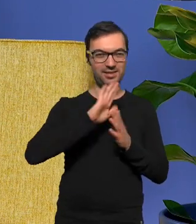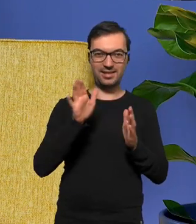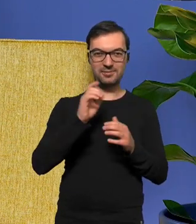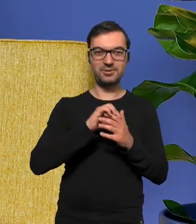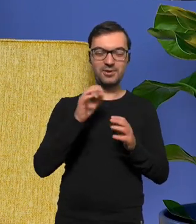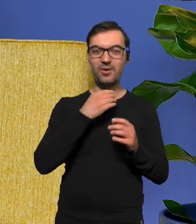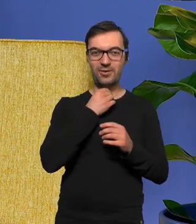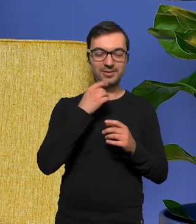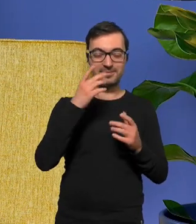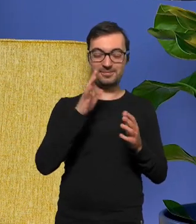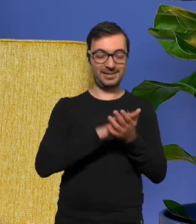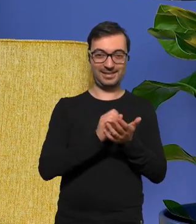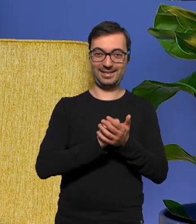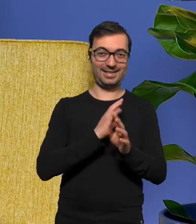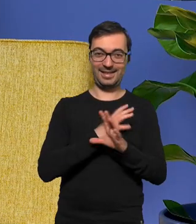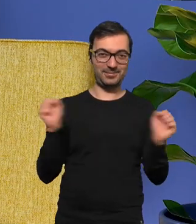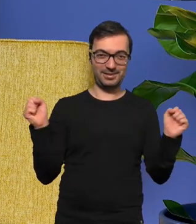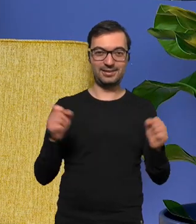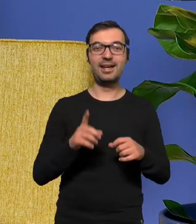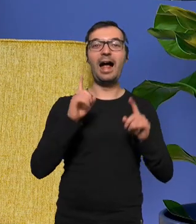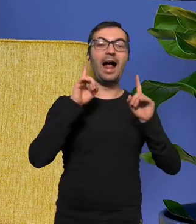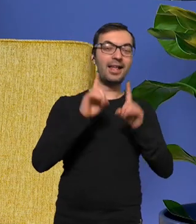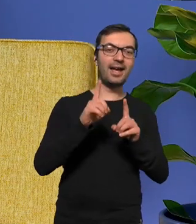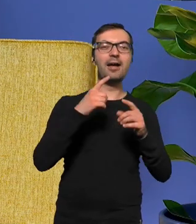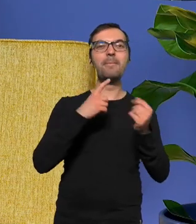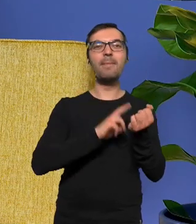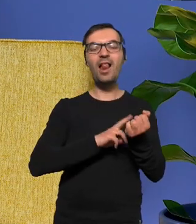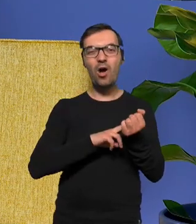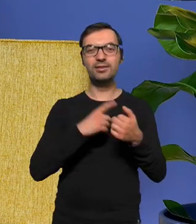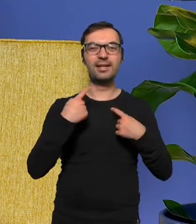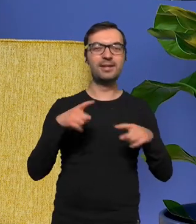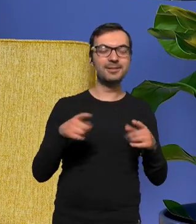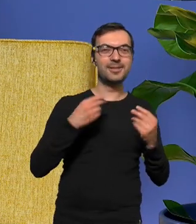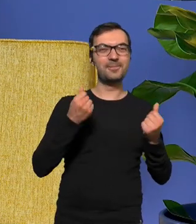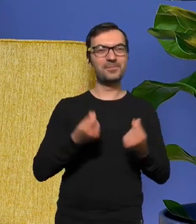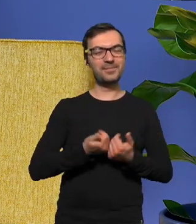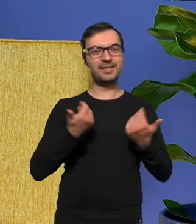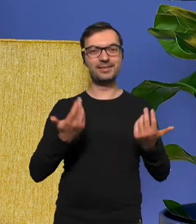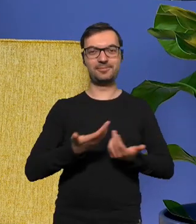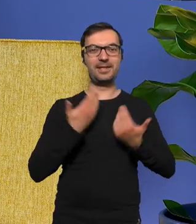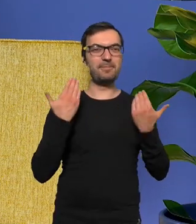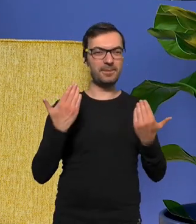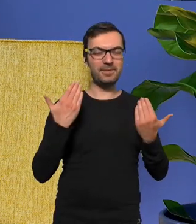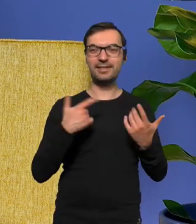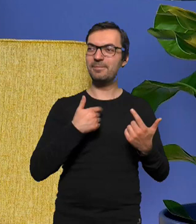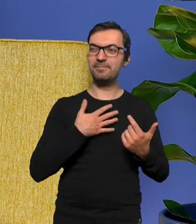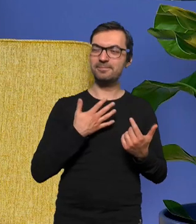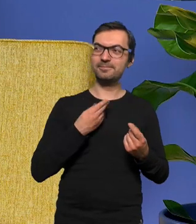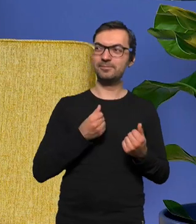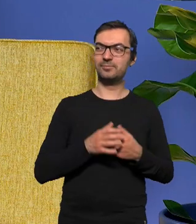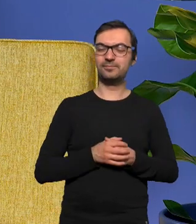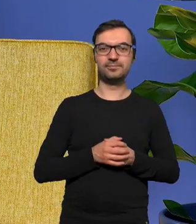to jest zło zła no ale ale jednak ta melodia no ja mam coś takiego że